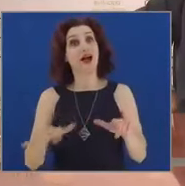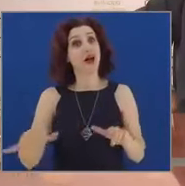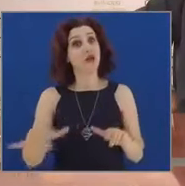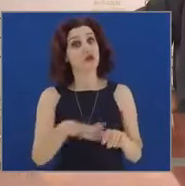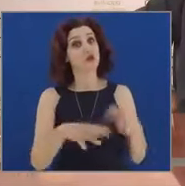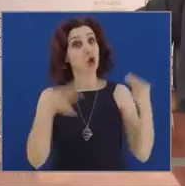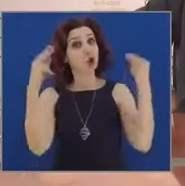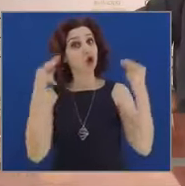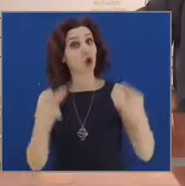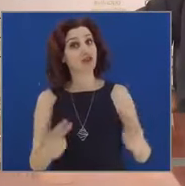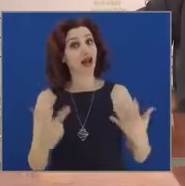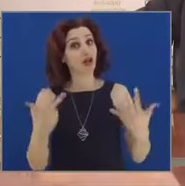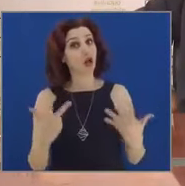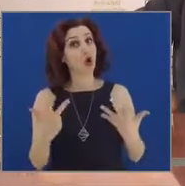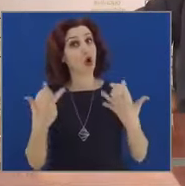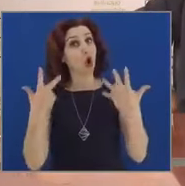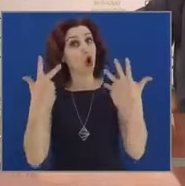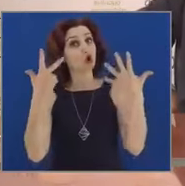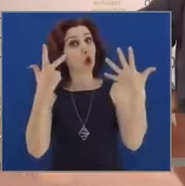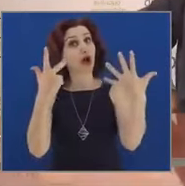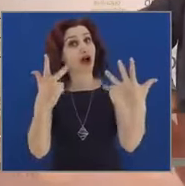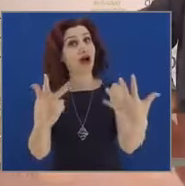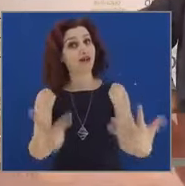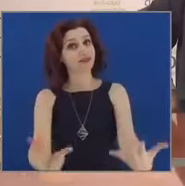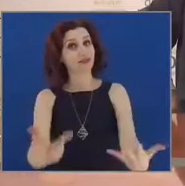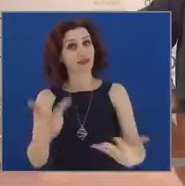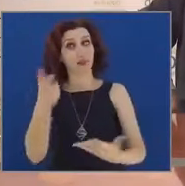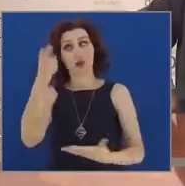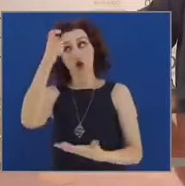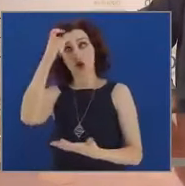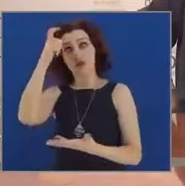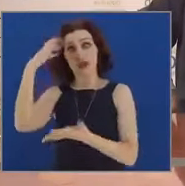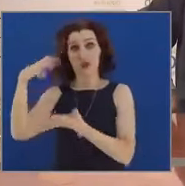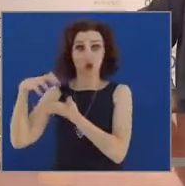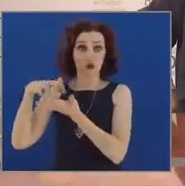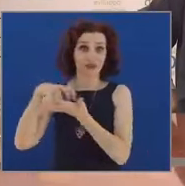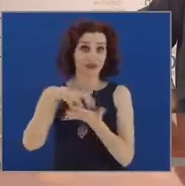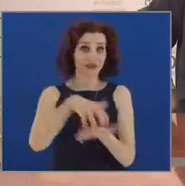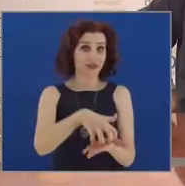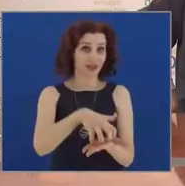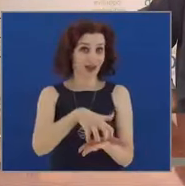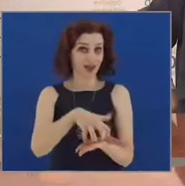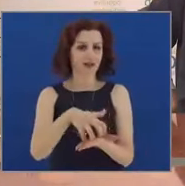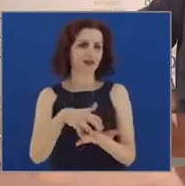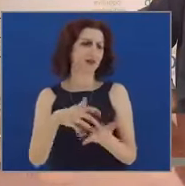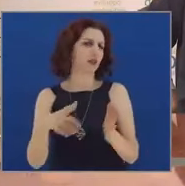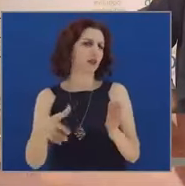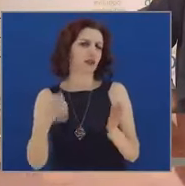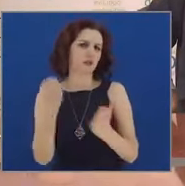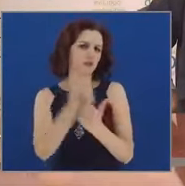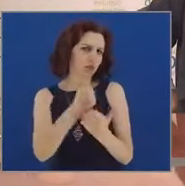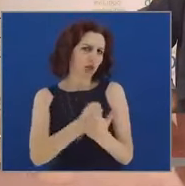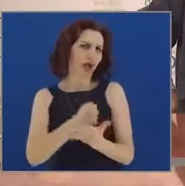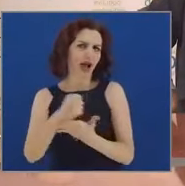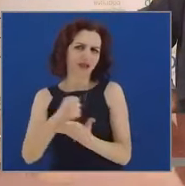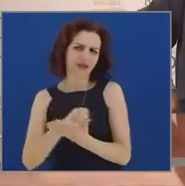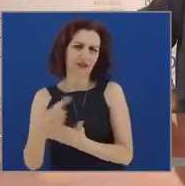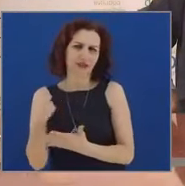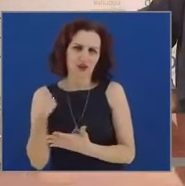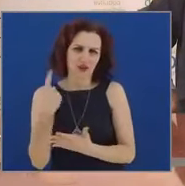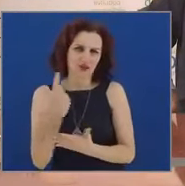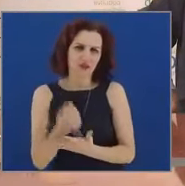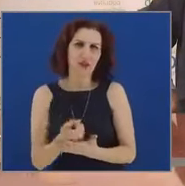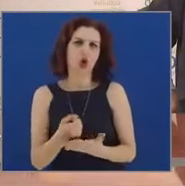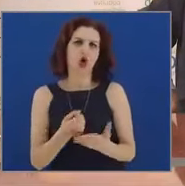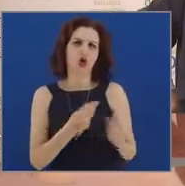otto anni di risorse stanziate dal Governo e quindi diciamo così con gli atti attualmente trasferiti, inviati al